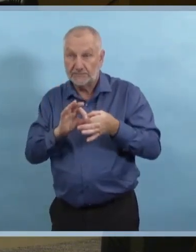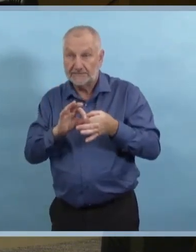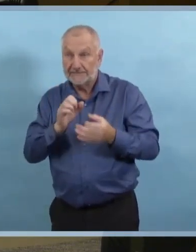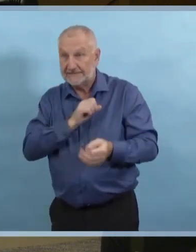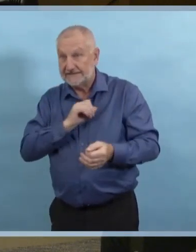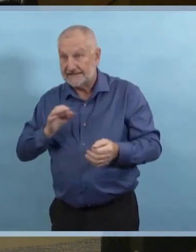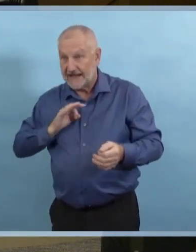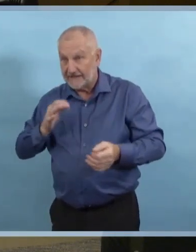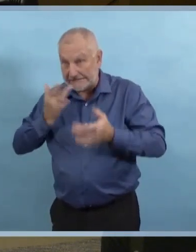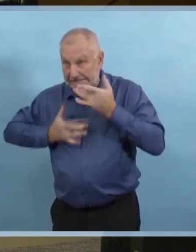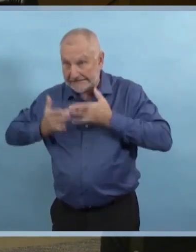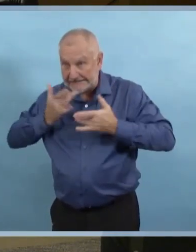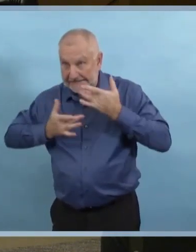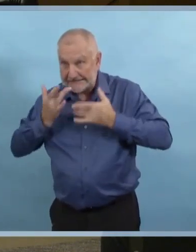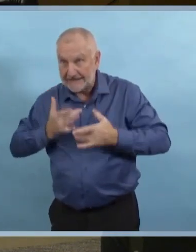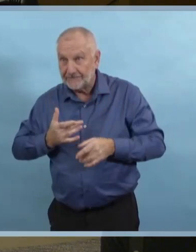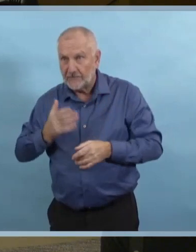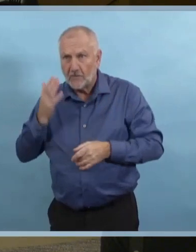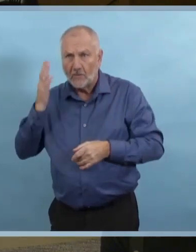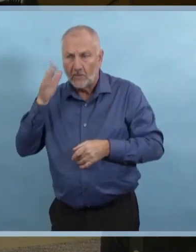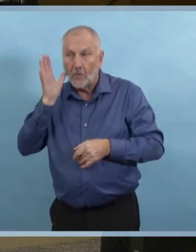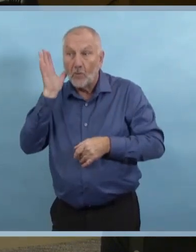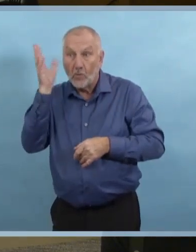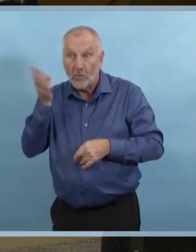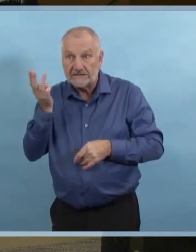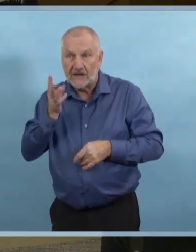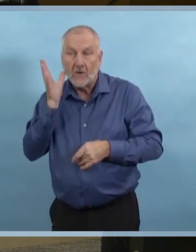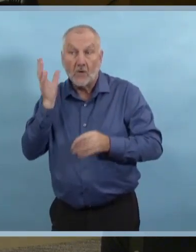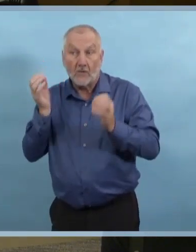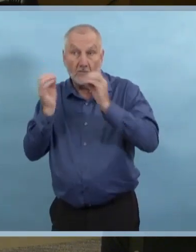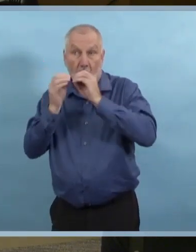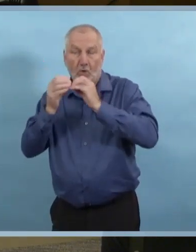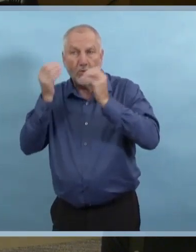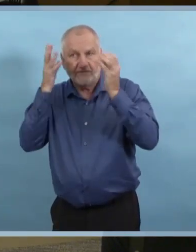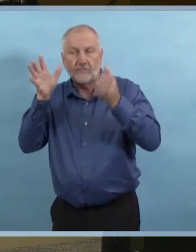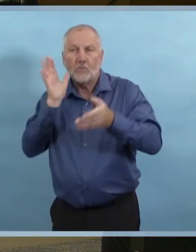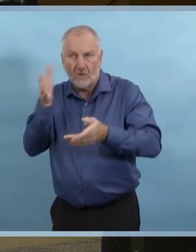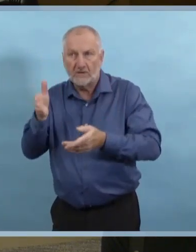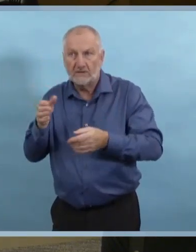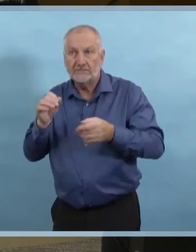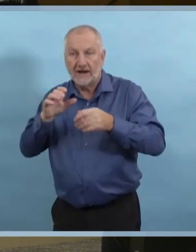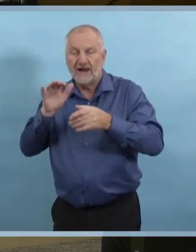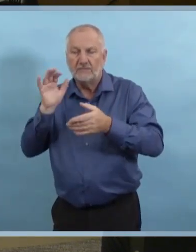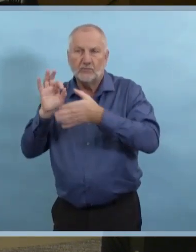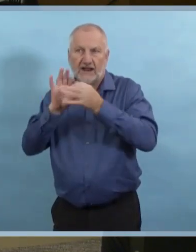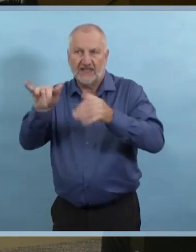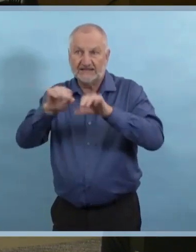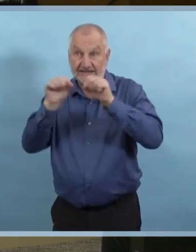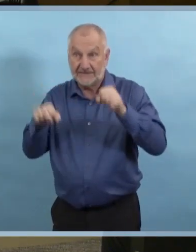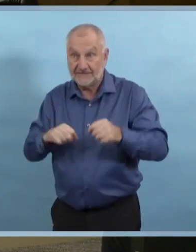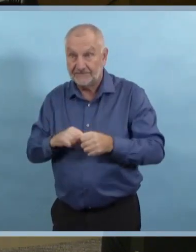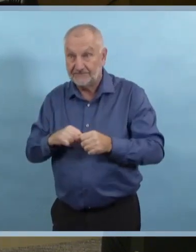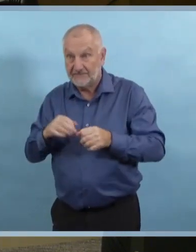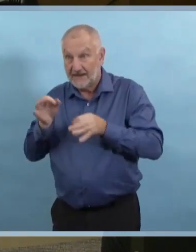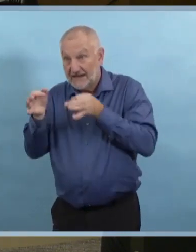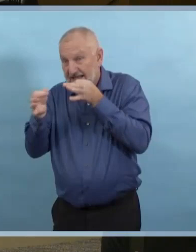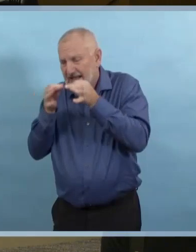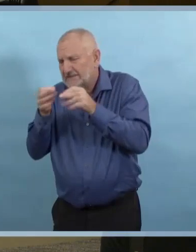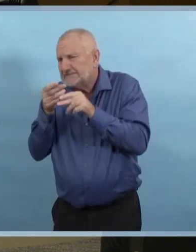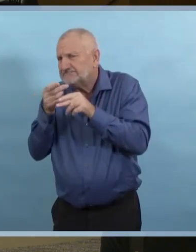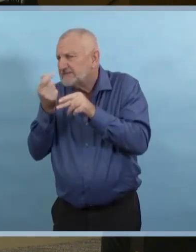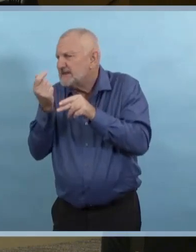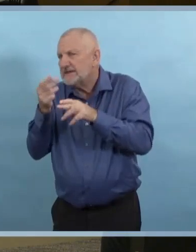Pouvez-vous nous donner un aperçu de ce à quoi fait face le système en termes de manque de personnel en général?